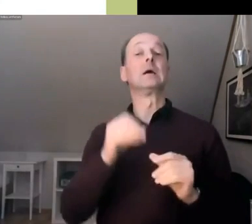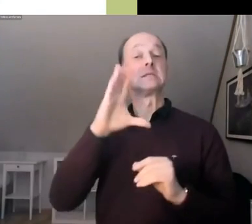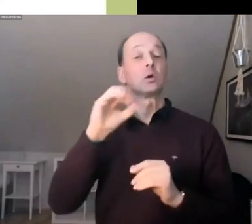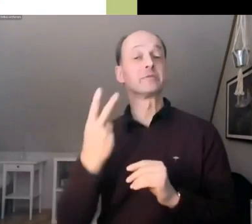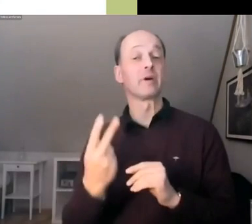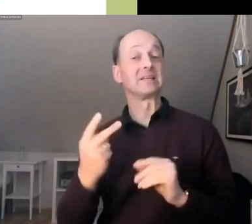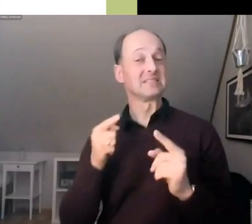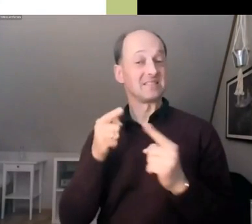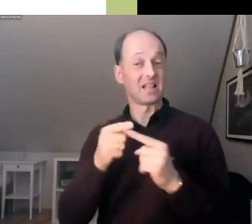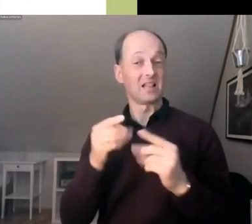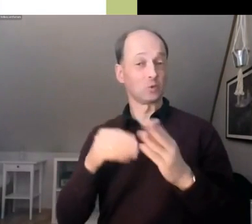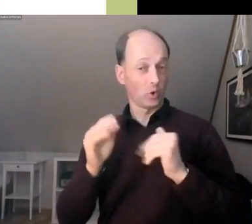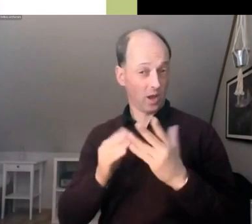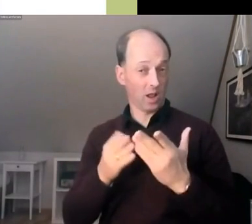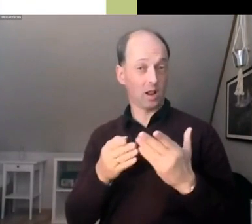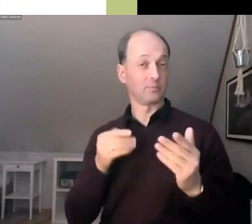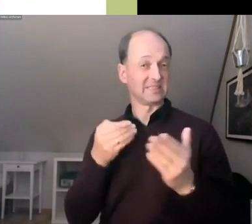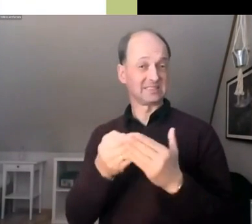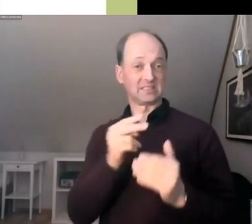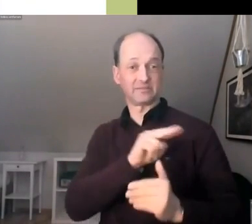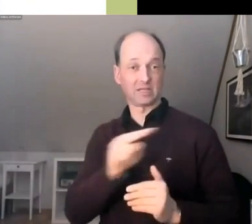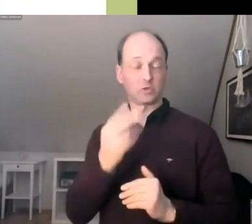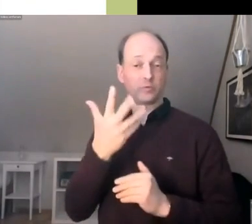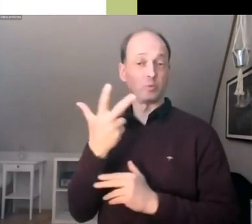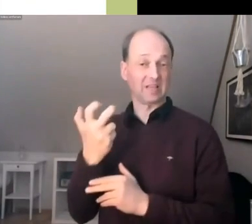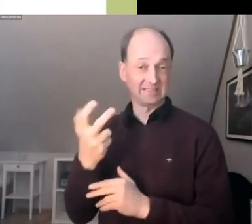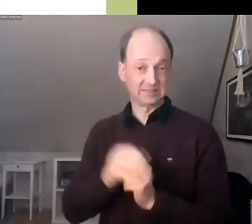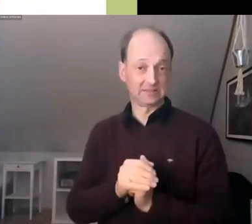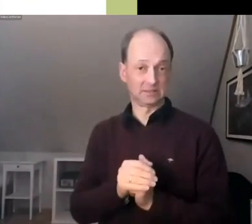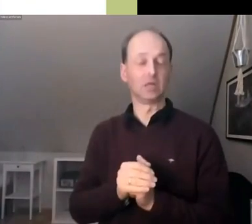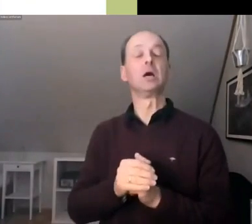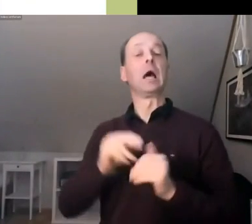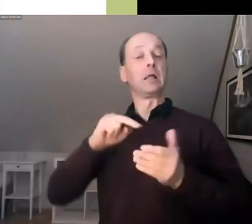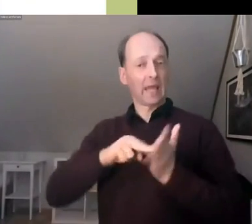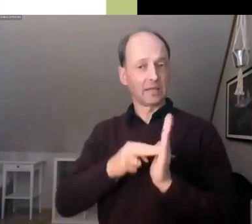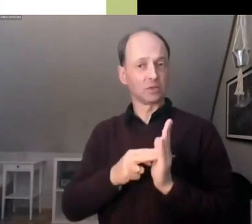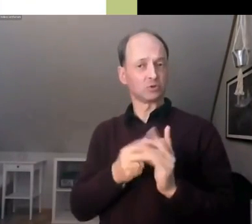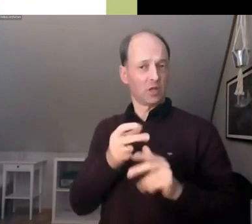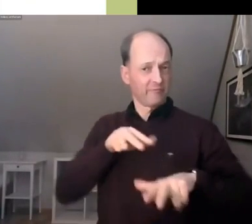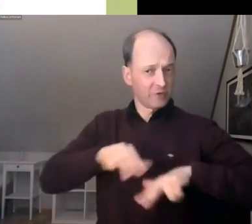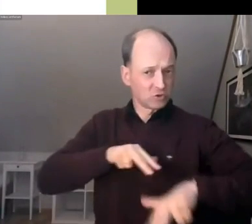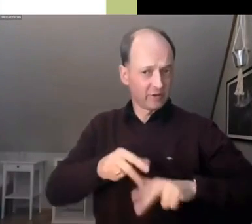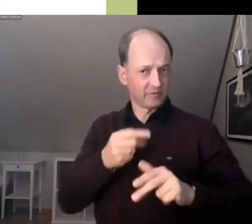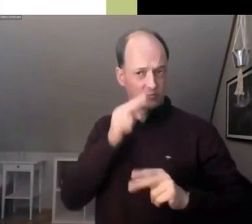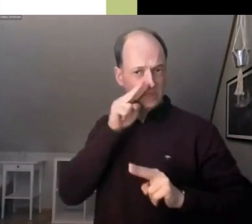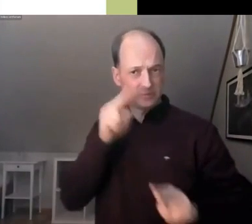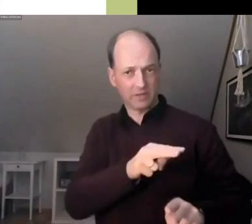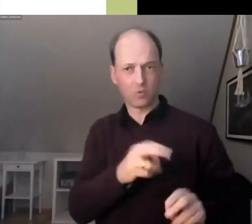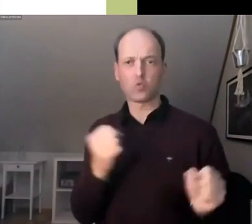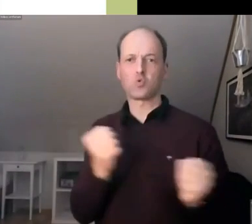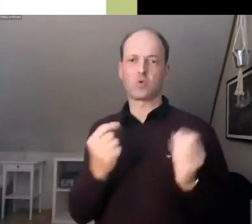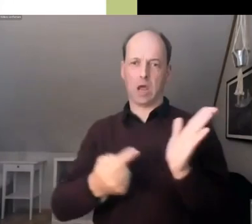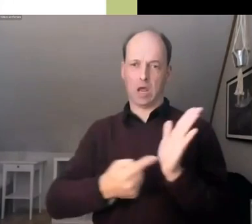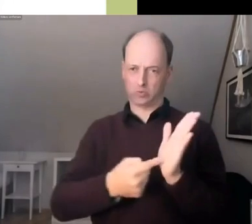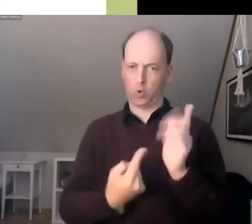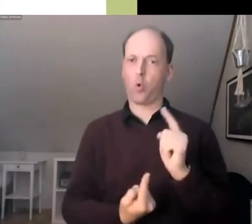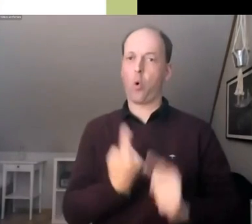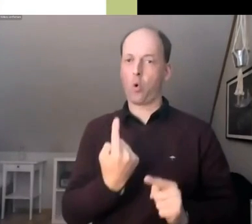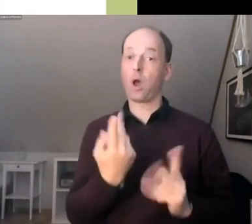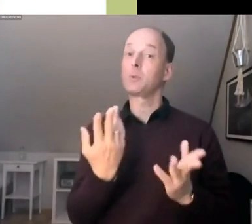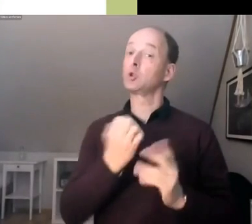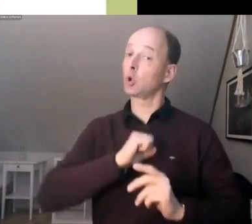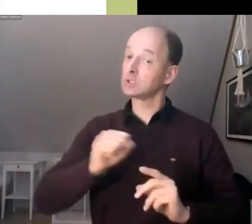sind aus technischer und ökonomischer Sicht zwar extrem anspruchsvoll, grundsätzlich aber möglich.